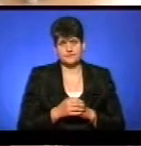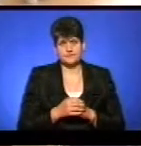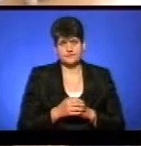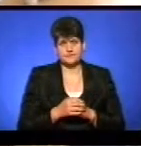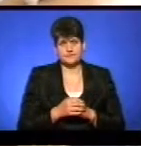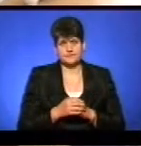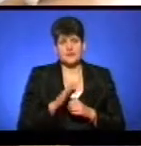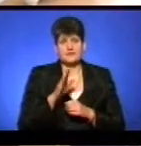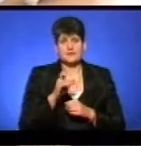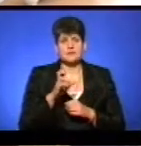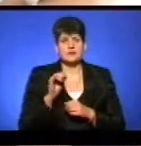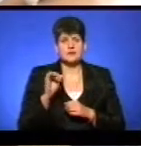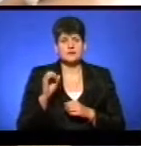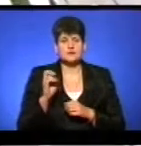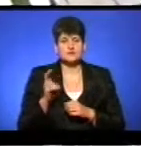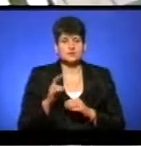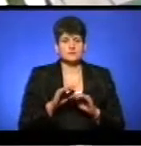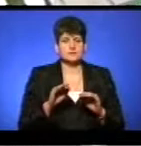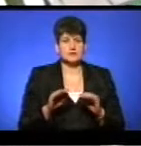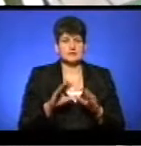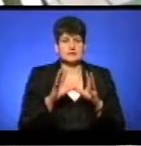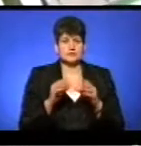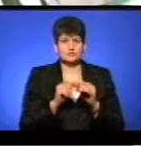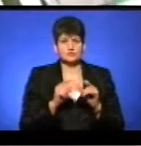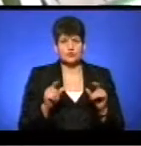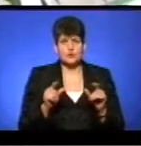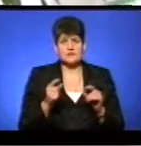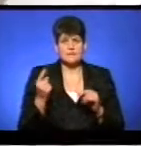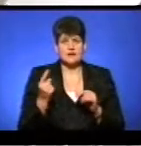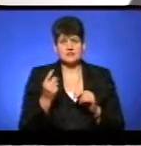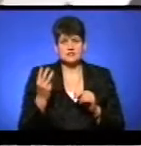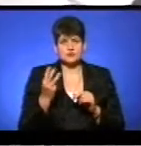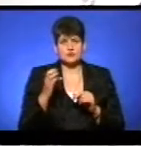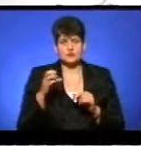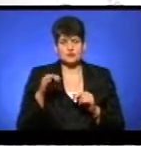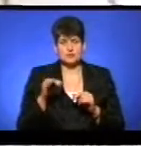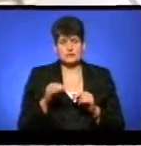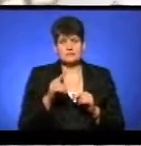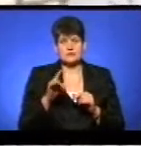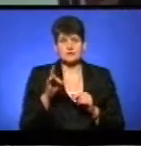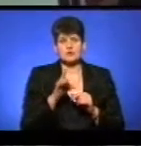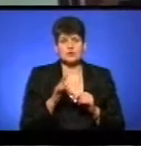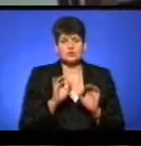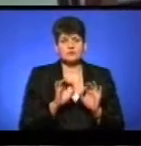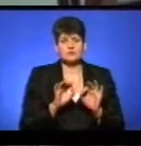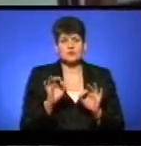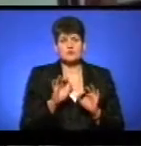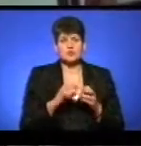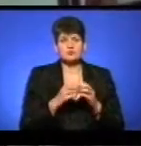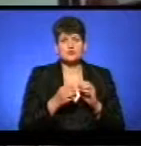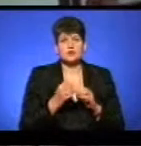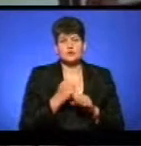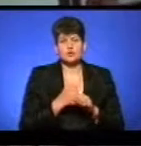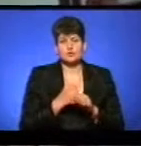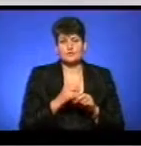Вадим Басюк, учень Будаківської загальноосвітньої школи 1-3 ступенів з Барайського району, розповідає про результати